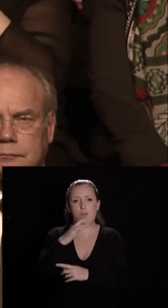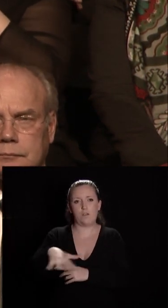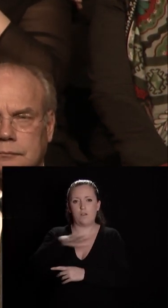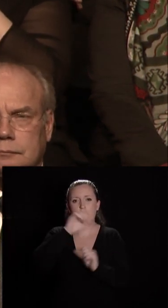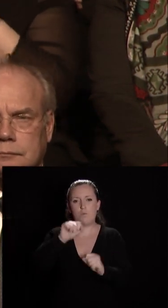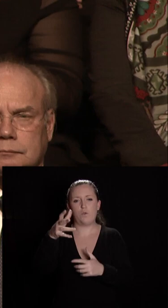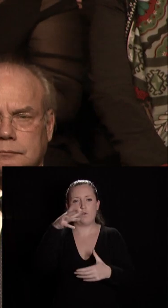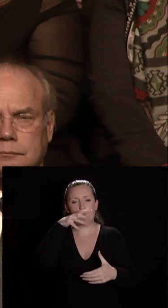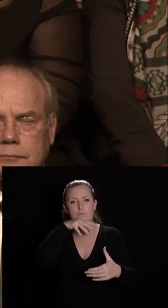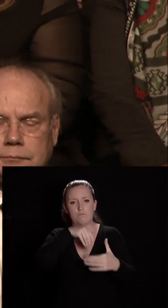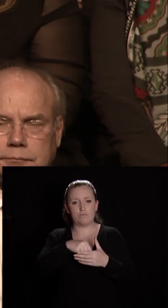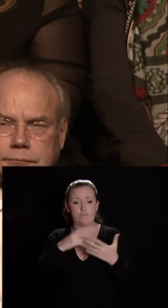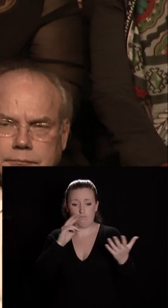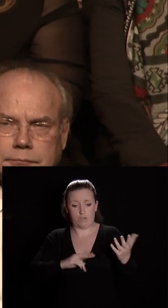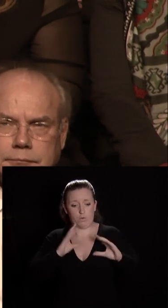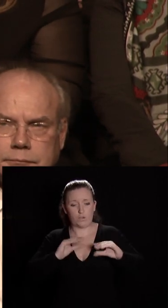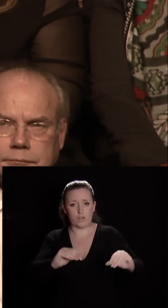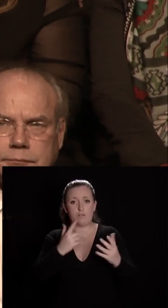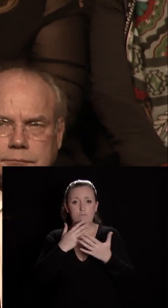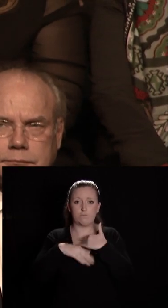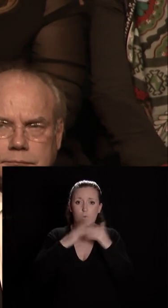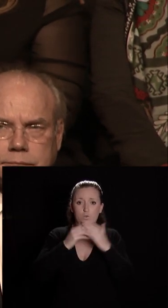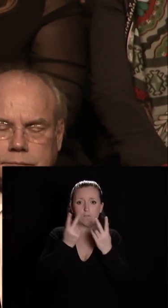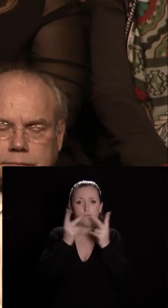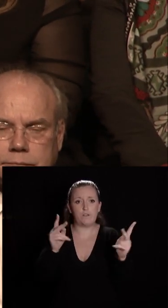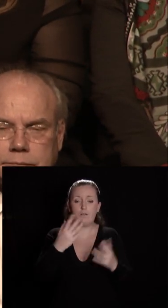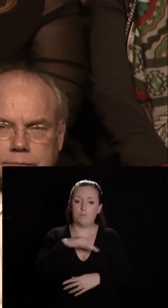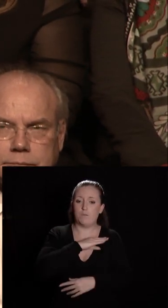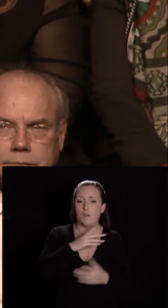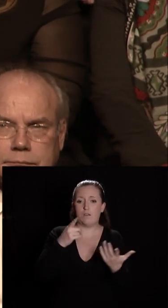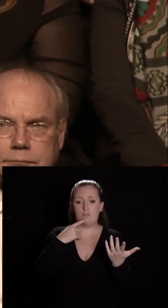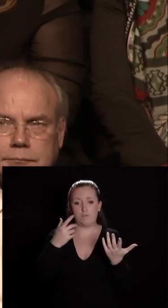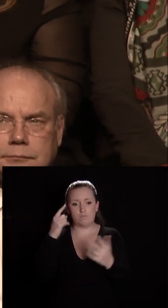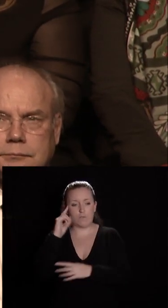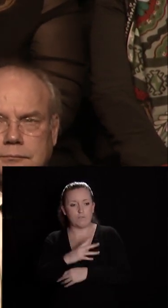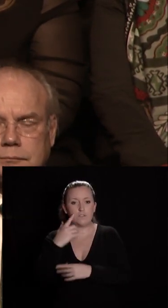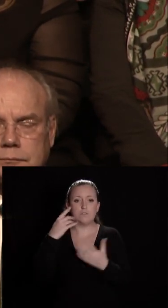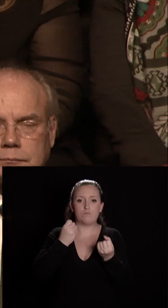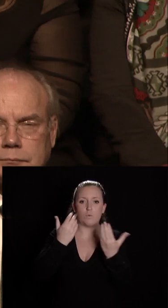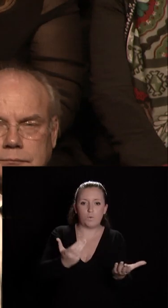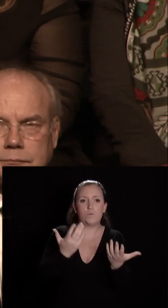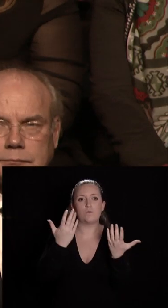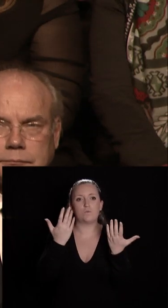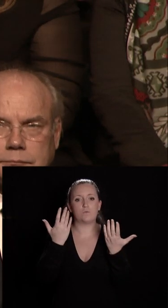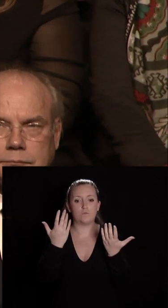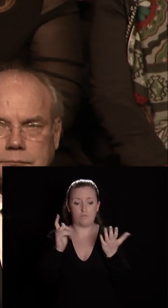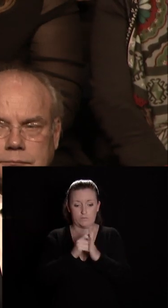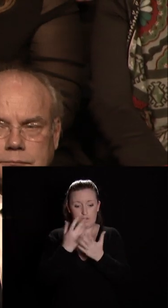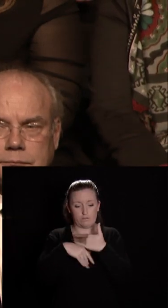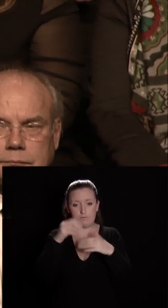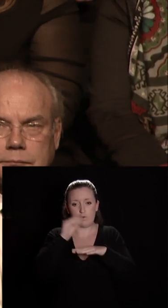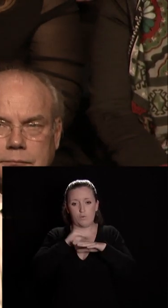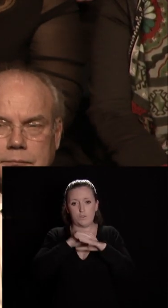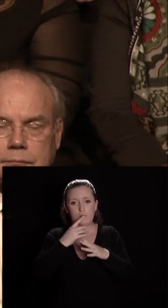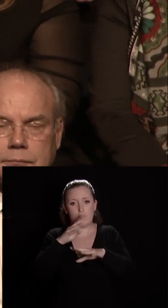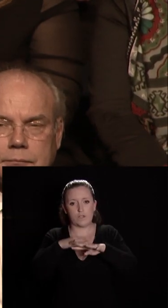part concrètement à la construction de leur ville que ce soit à travers les avis les propositions faites dans les commissions de quartier